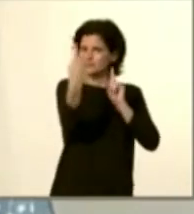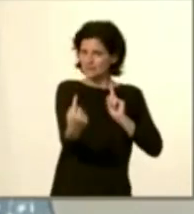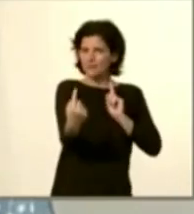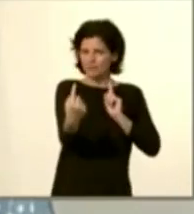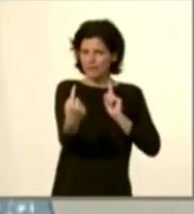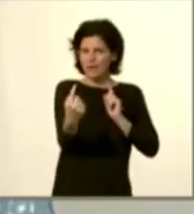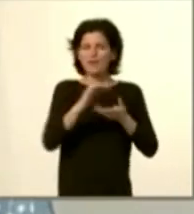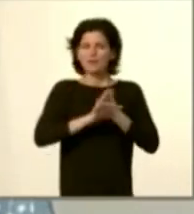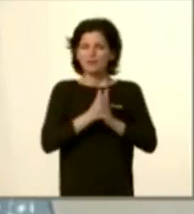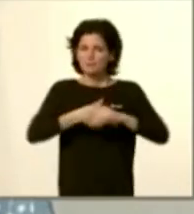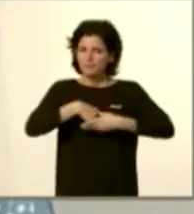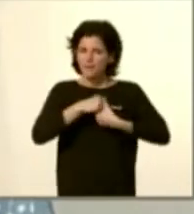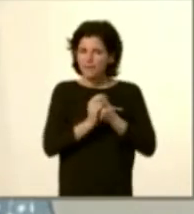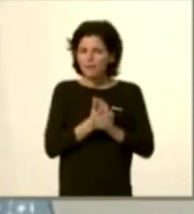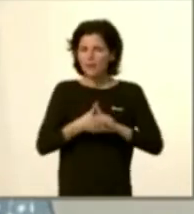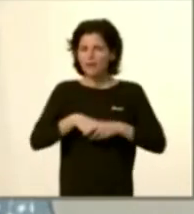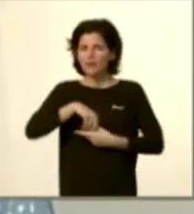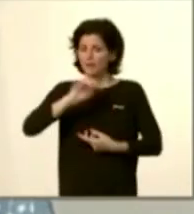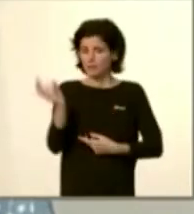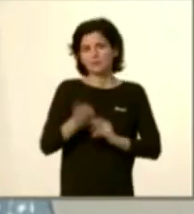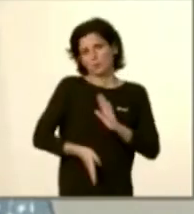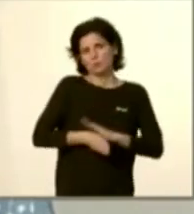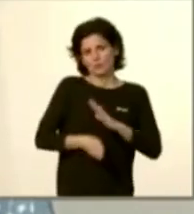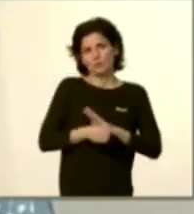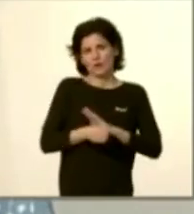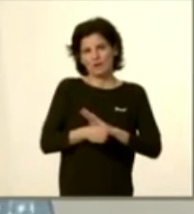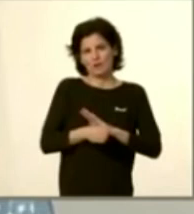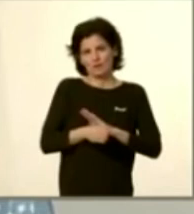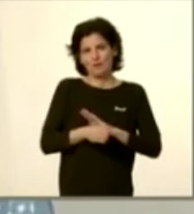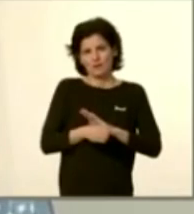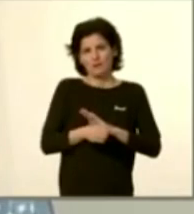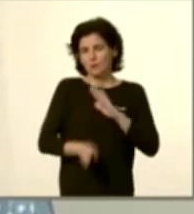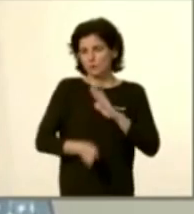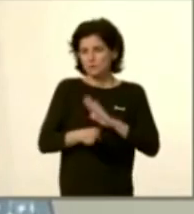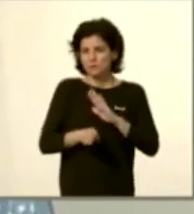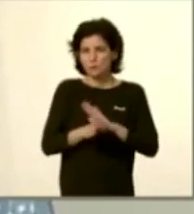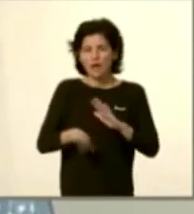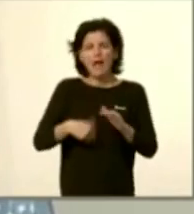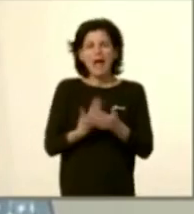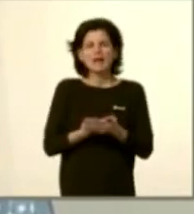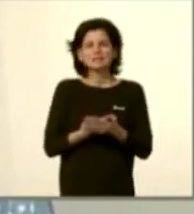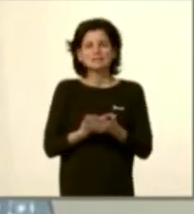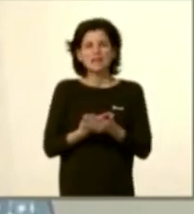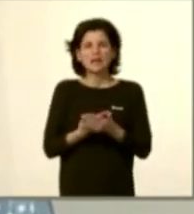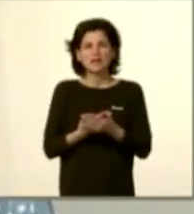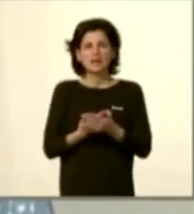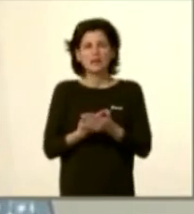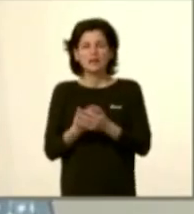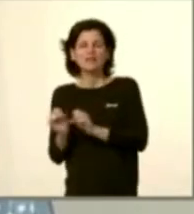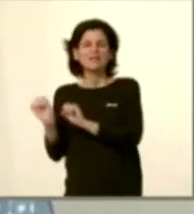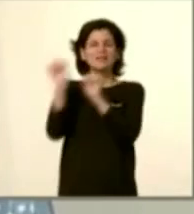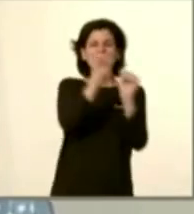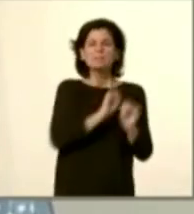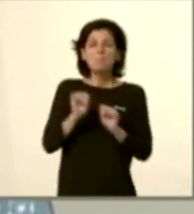etcètera, anem a haver de seguir utilitzant-les mentre no n'hi hagi el que es diu la immunització de